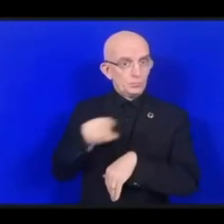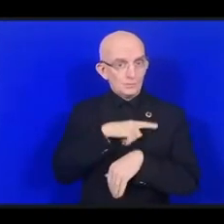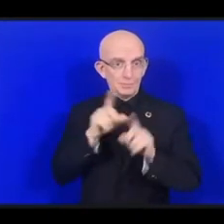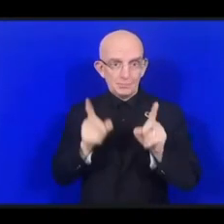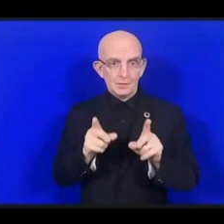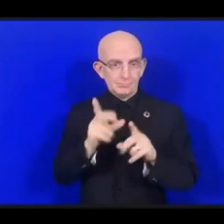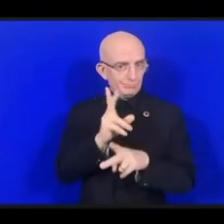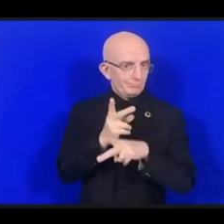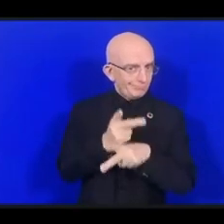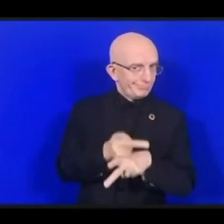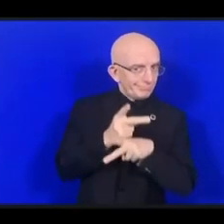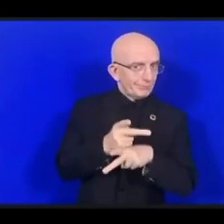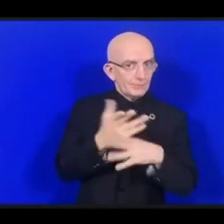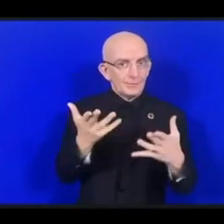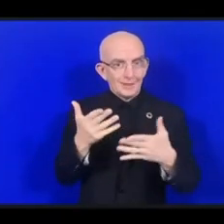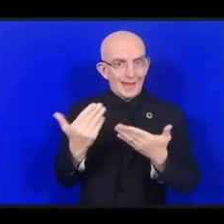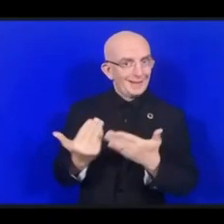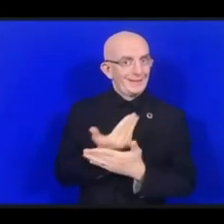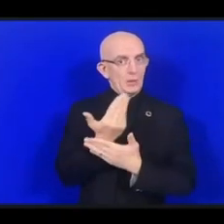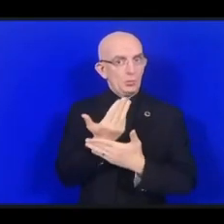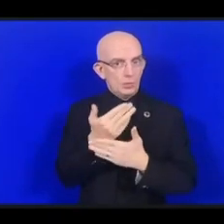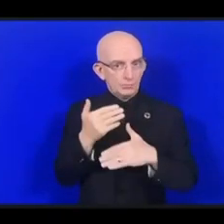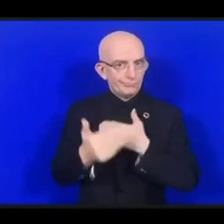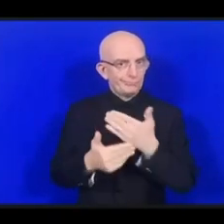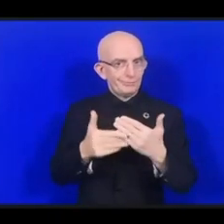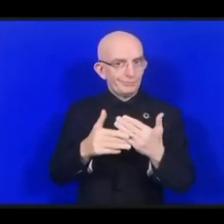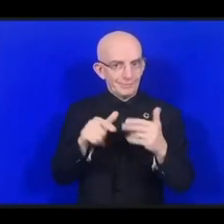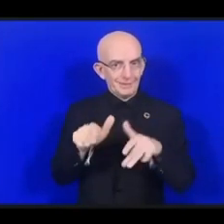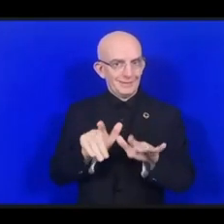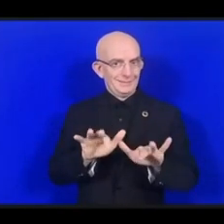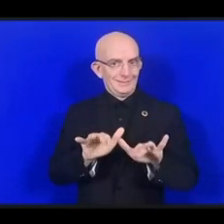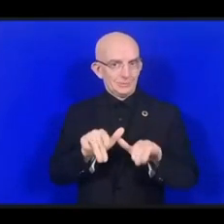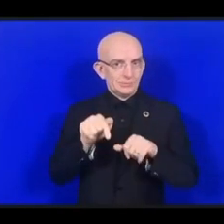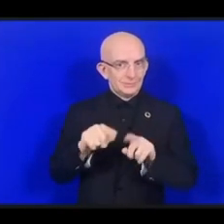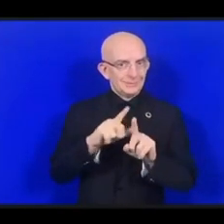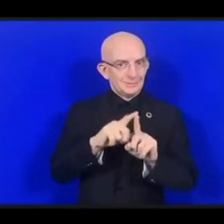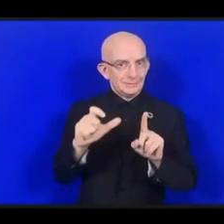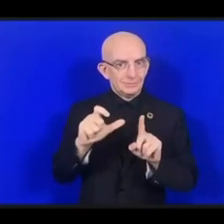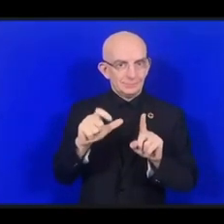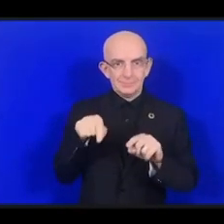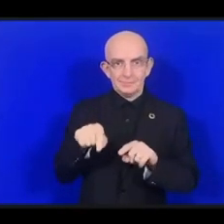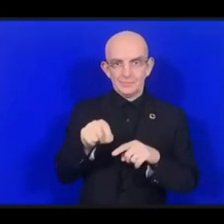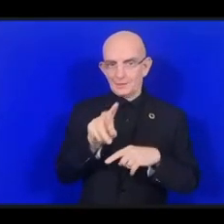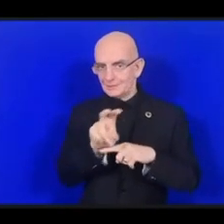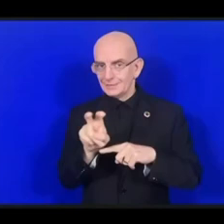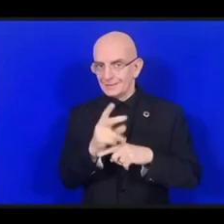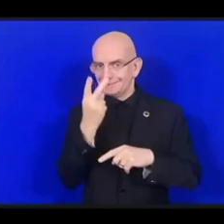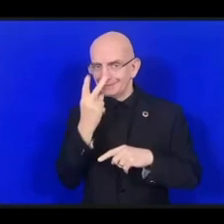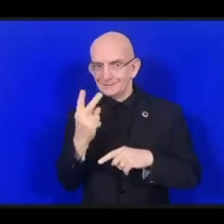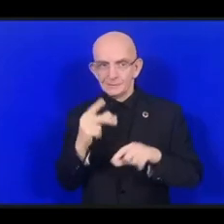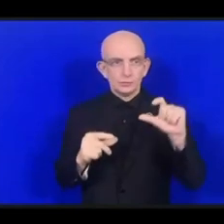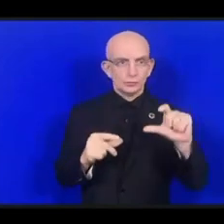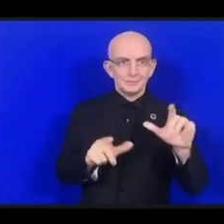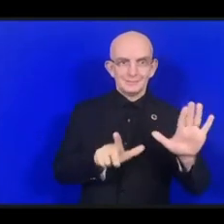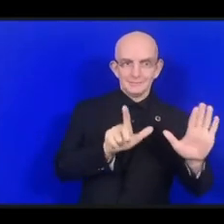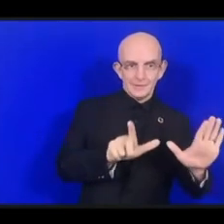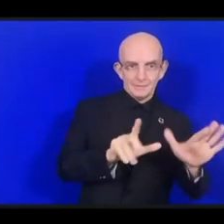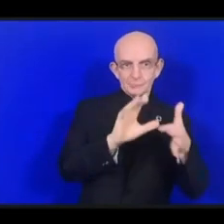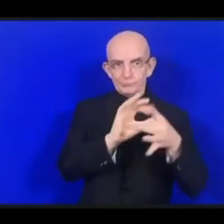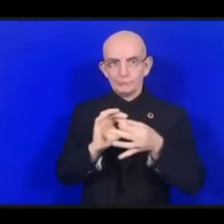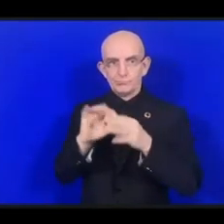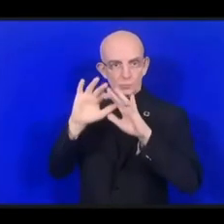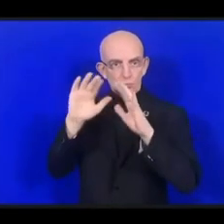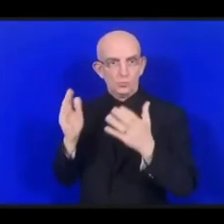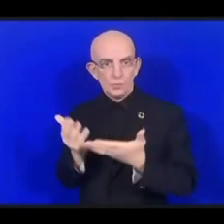этом мире. Нам необходимо более широкое участие законодателей с одной стороны из стран Большой Семерки,